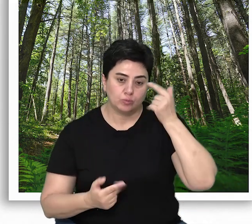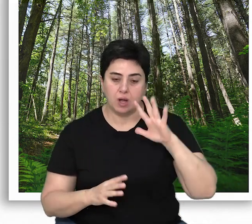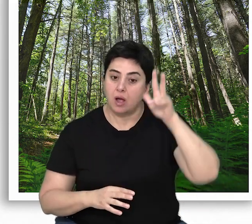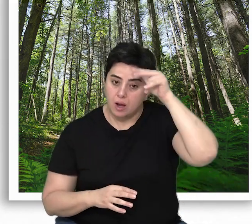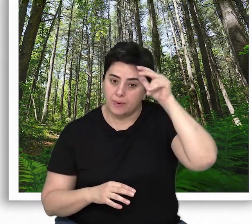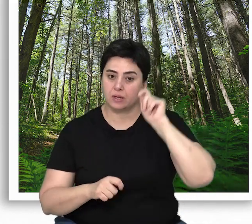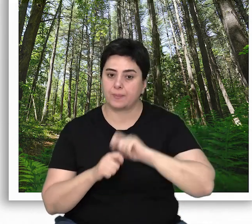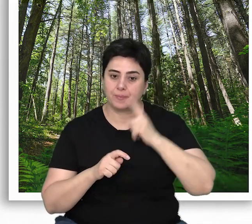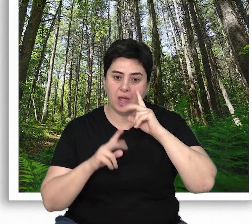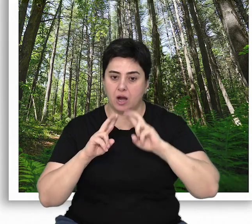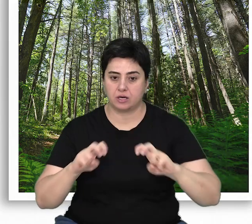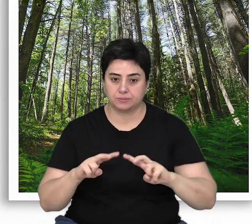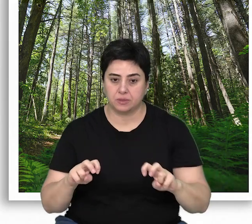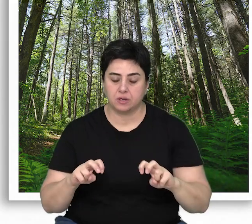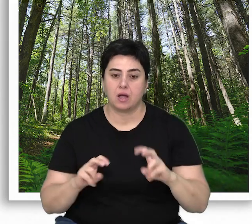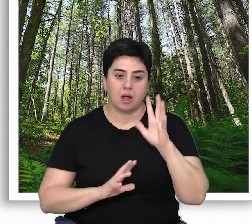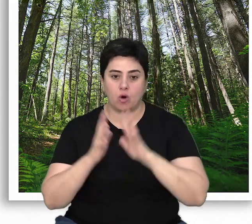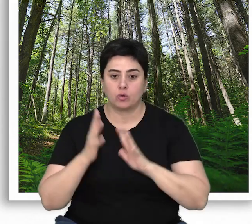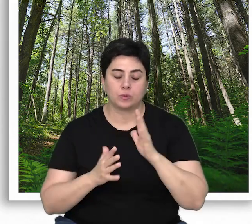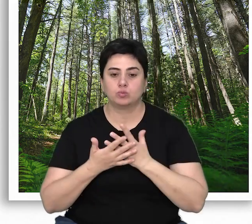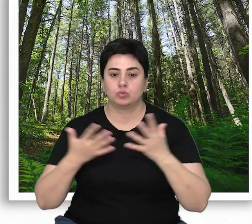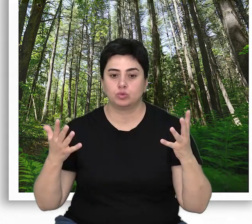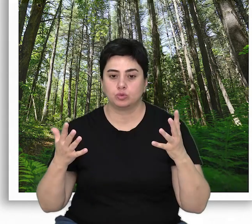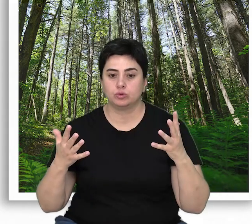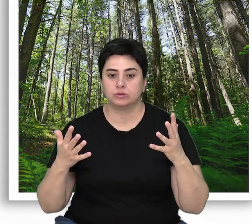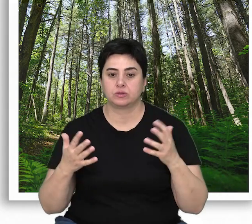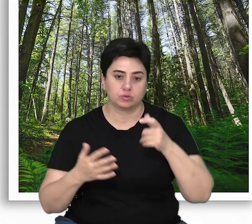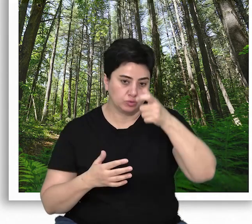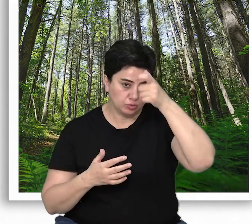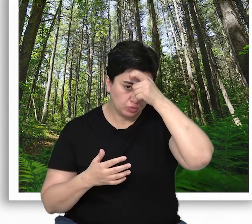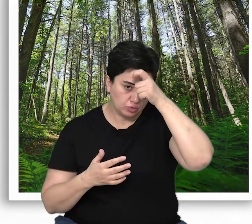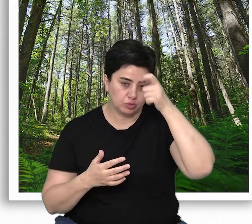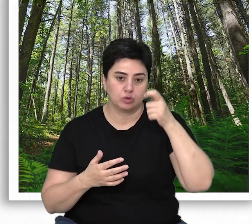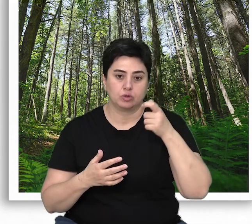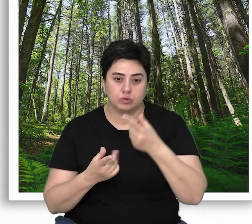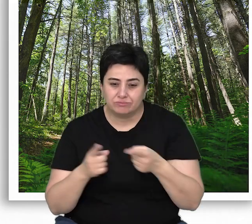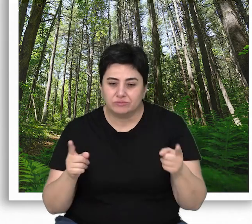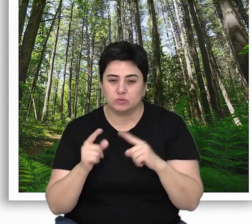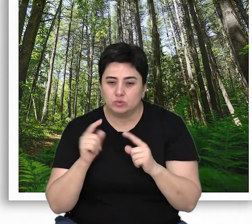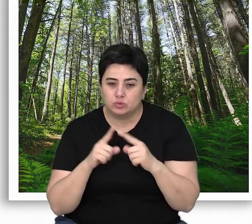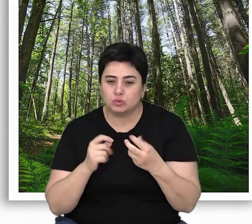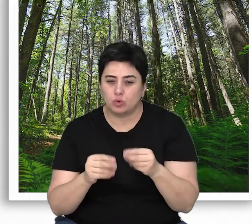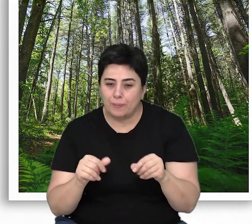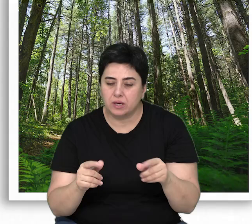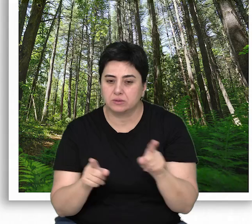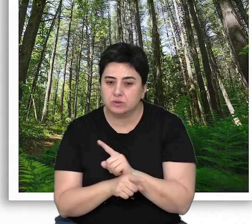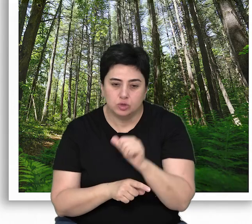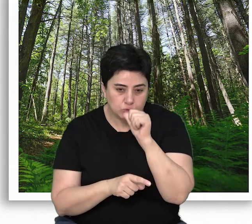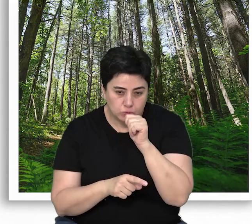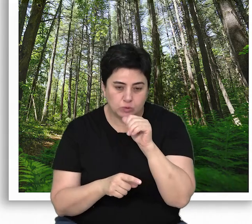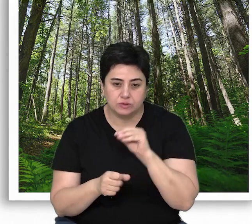Amerika'da yapılan bir araştırmada ormanların büyük bir kısmının tür kompozisyonu, toprak özellikleri,